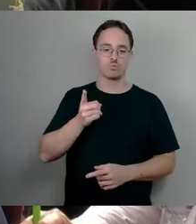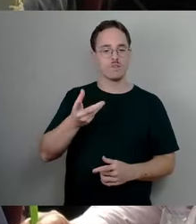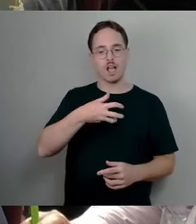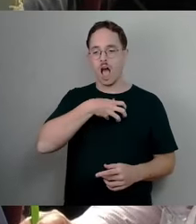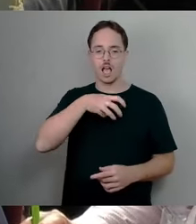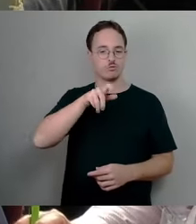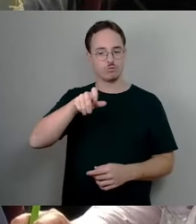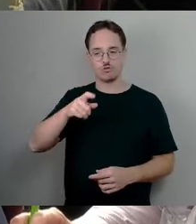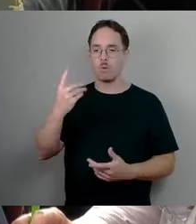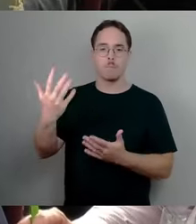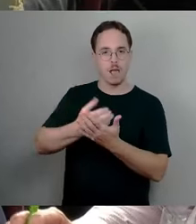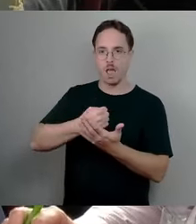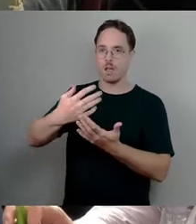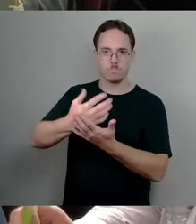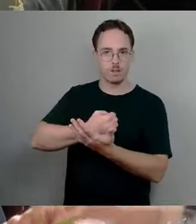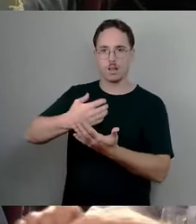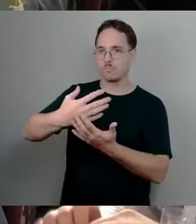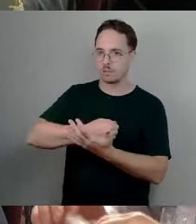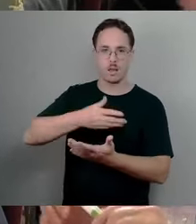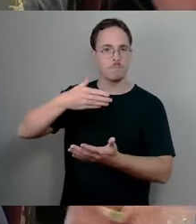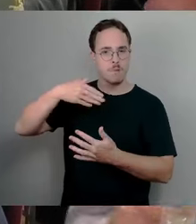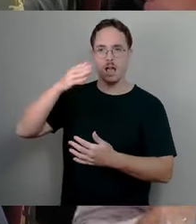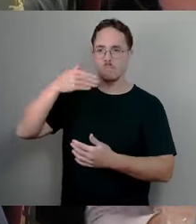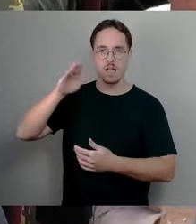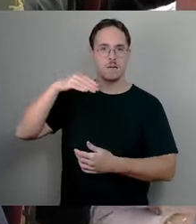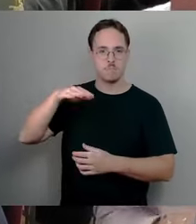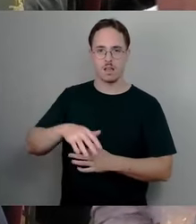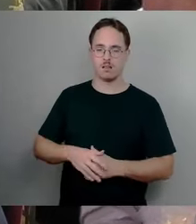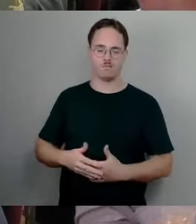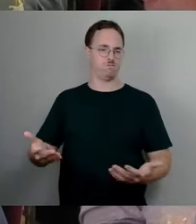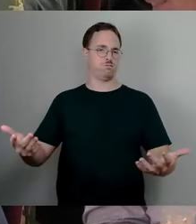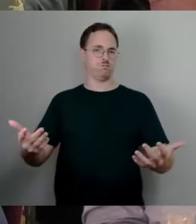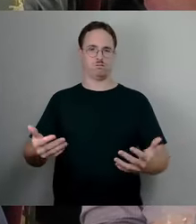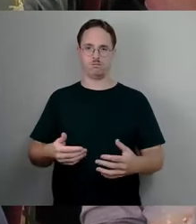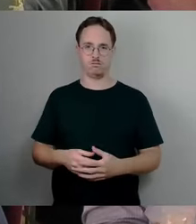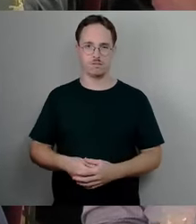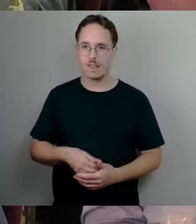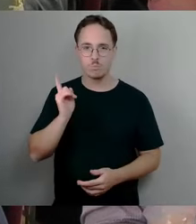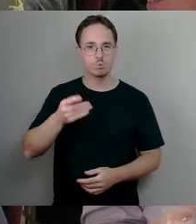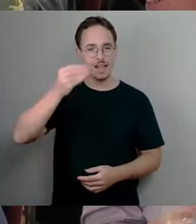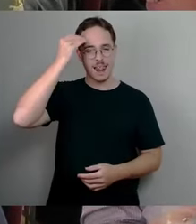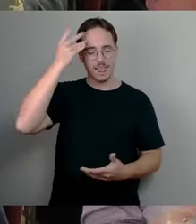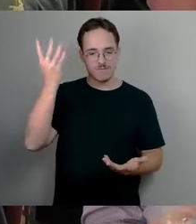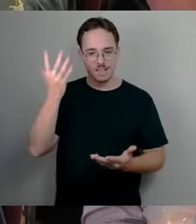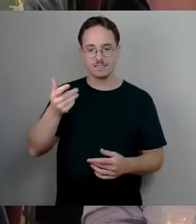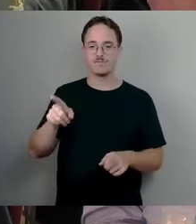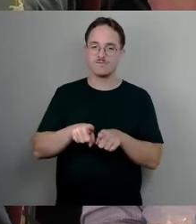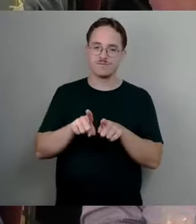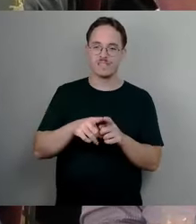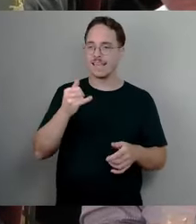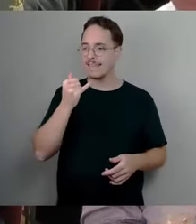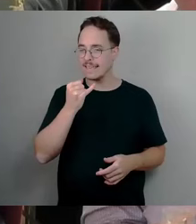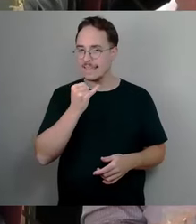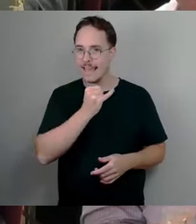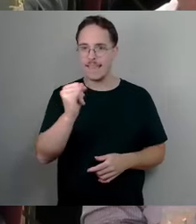das ist. Das ist unfassbar. Wir müssen einfach lernen, wie es jeder private Haushalt, wie es jeder seriöse Unternehmer